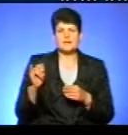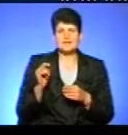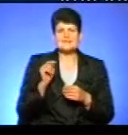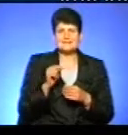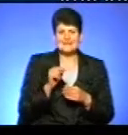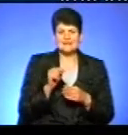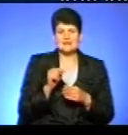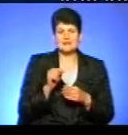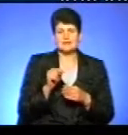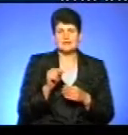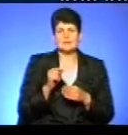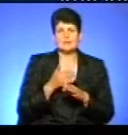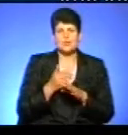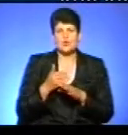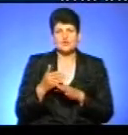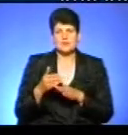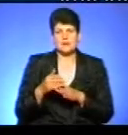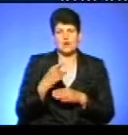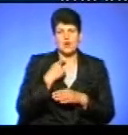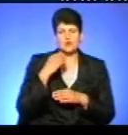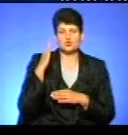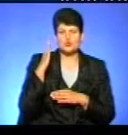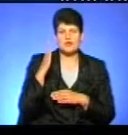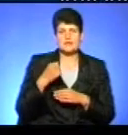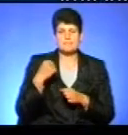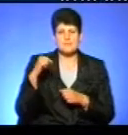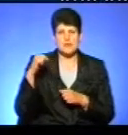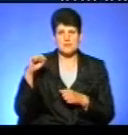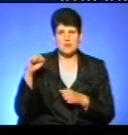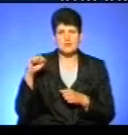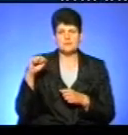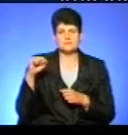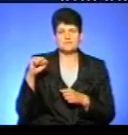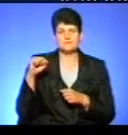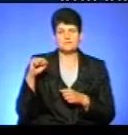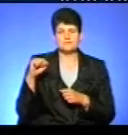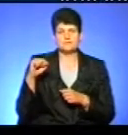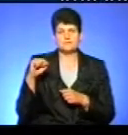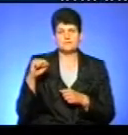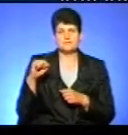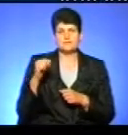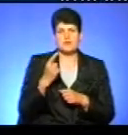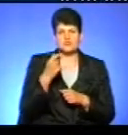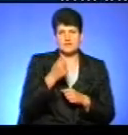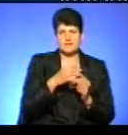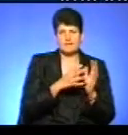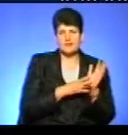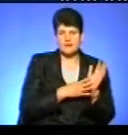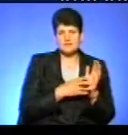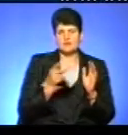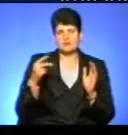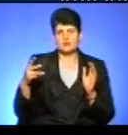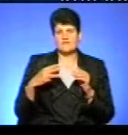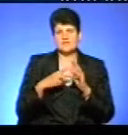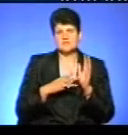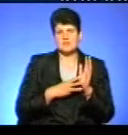з них пройшли етапи голосування і перемогли до вичерпання обсягу коштів. Це перший рік 19 проєктів, інший